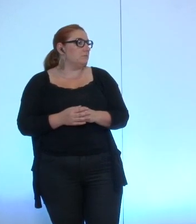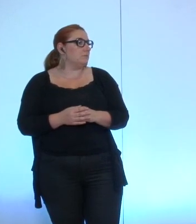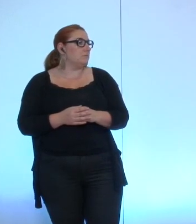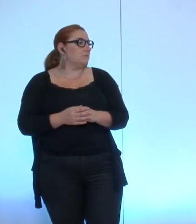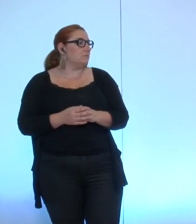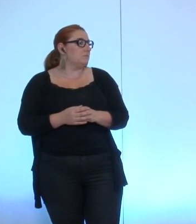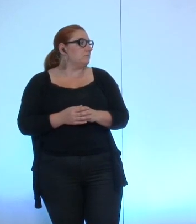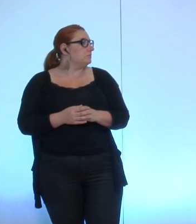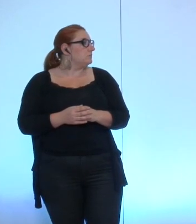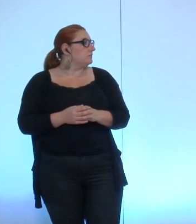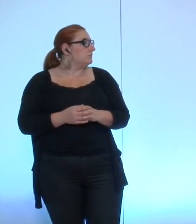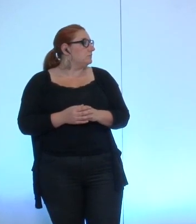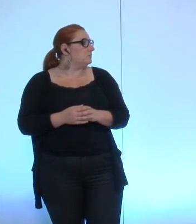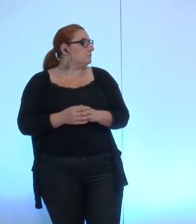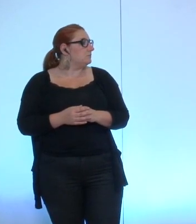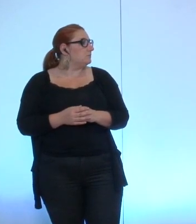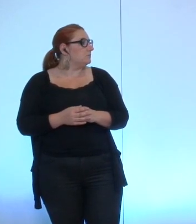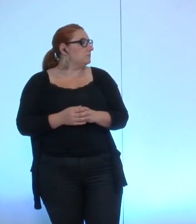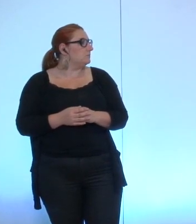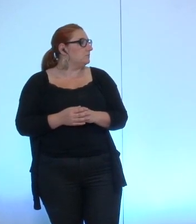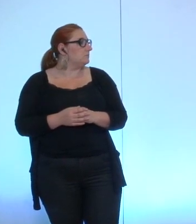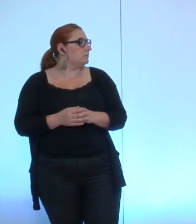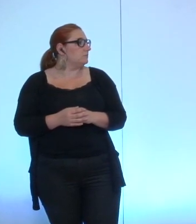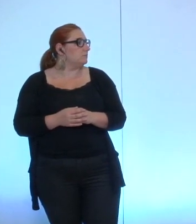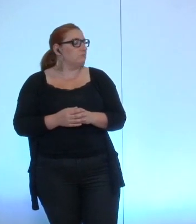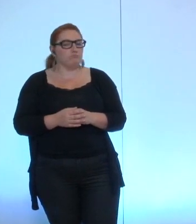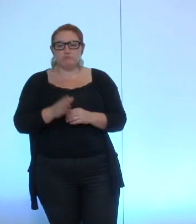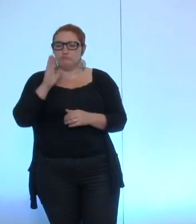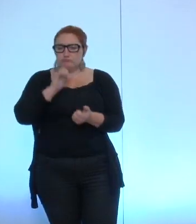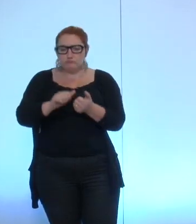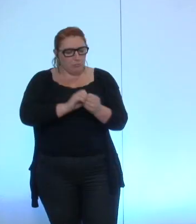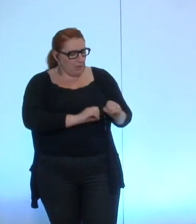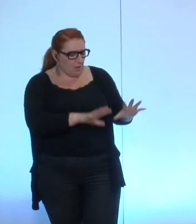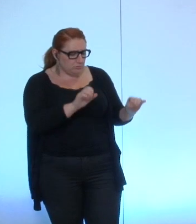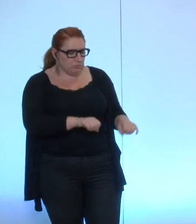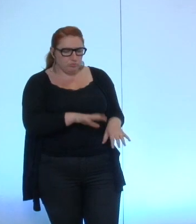Je peux les laisser, hein, tes papiers ? Oui, je les laisse là. Ça va, voilà. Allez-y.